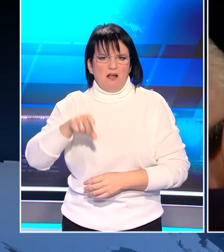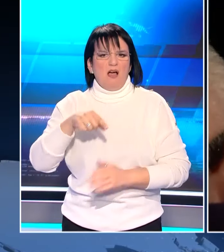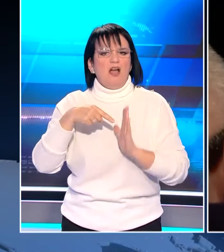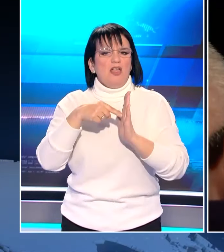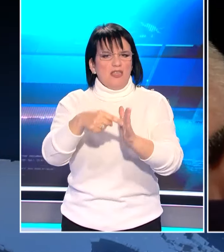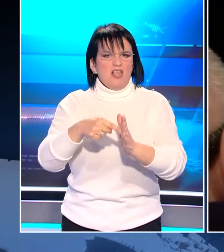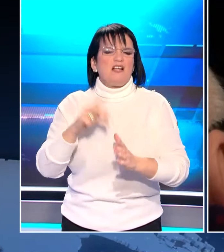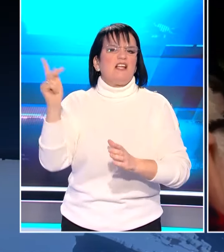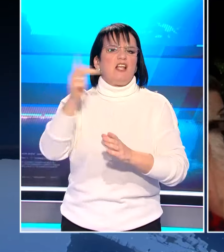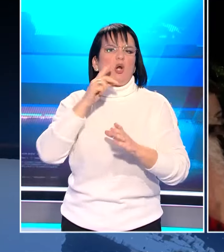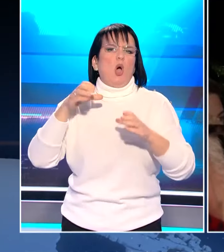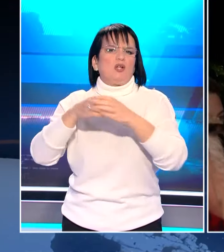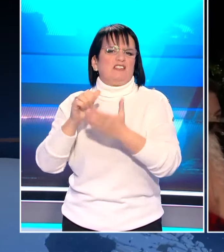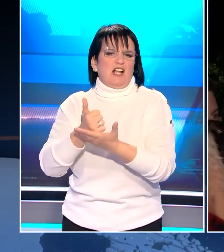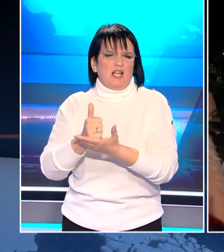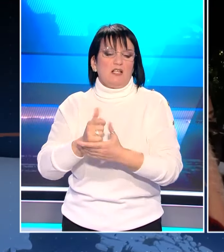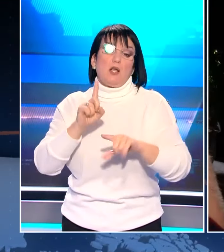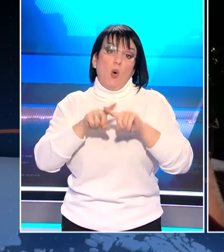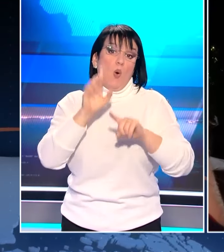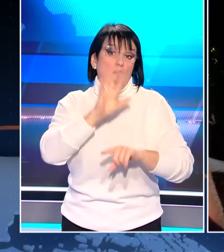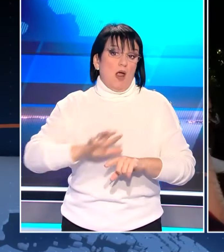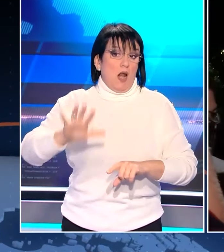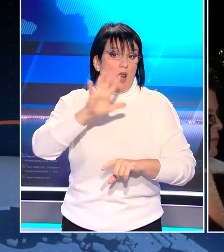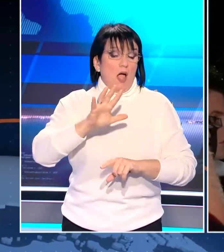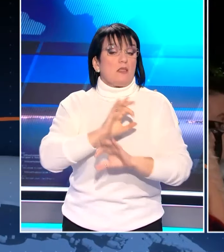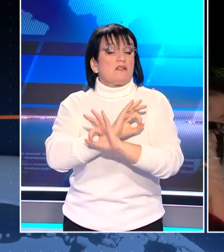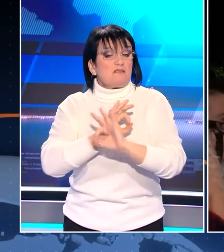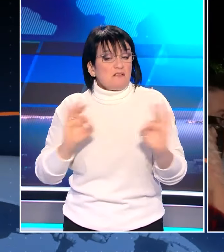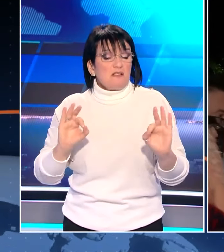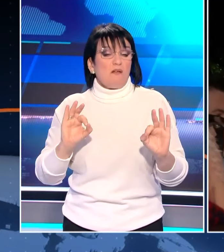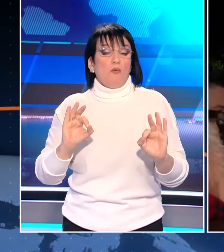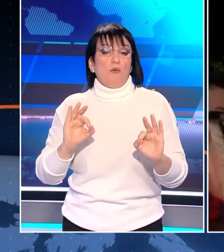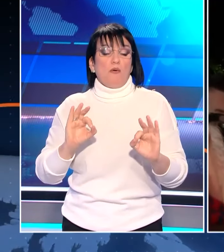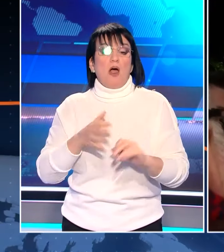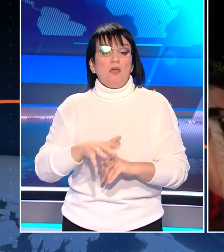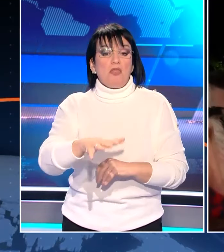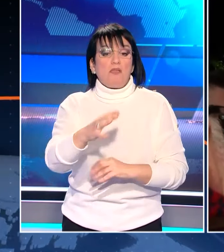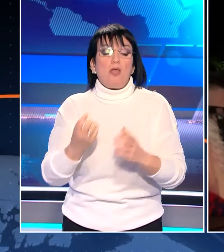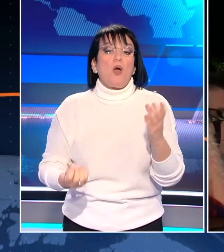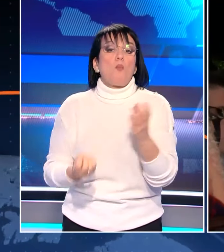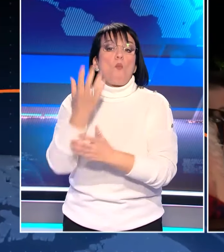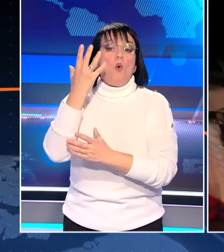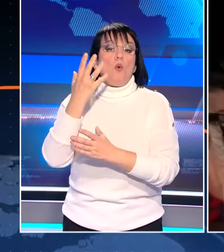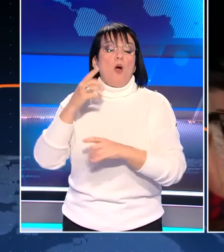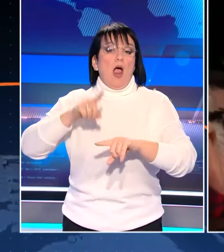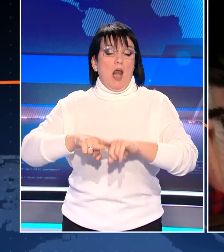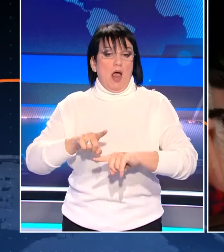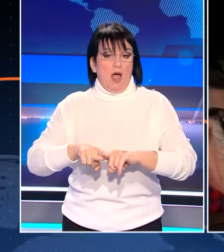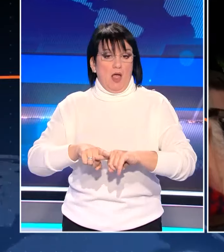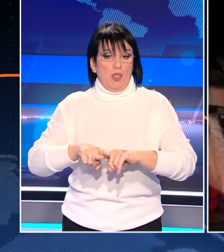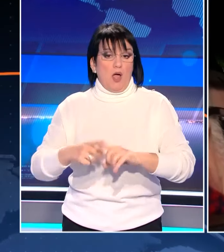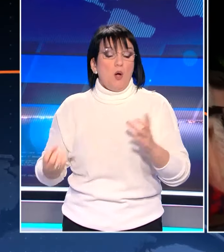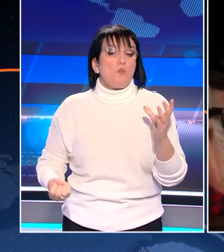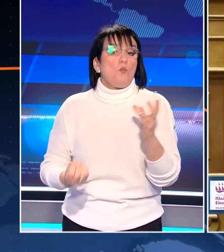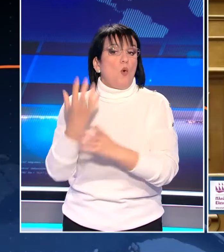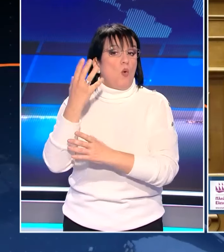μόνο για τη ΛΟΑΤ και η κοινότητα, αλλά για όλη την Ελλάδα. Και να είστε σίγουροι ότι θα γίνουμε μια σύγχρονη χώρα, θα γίνουμε μια